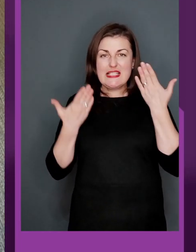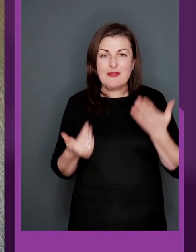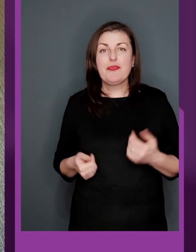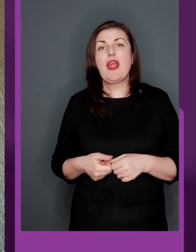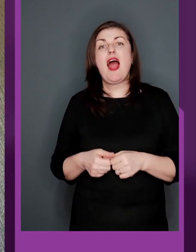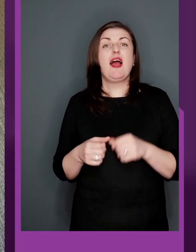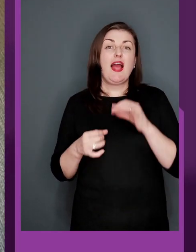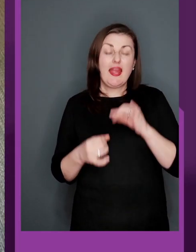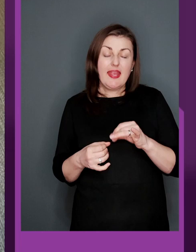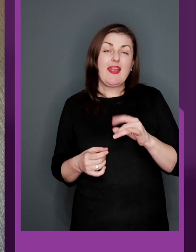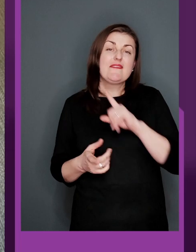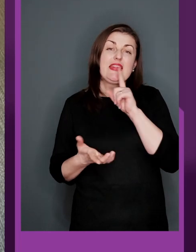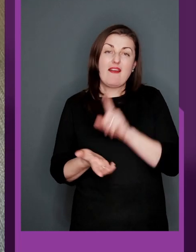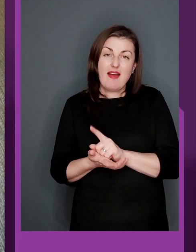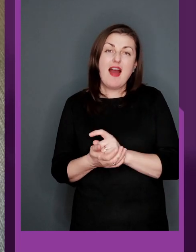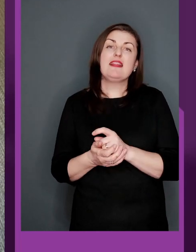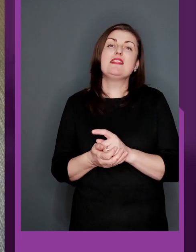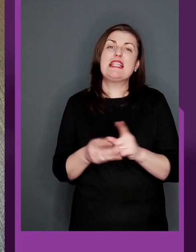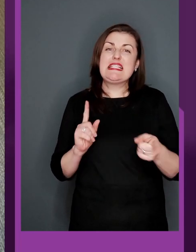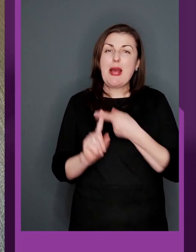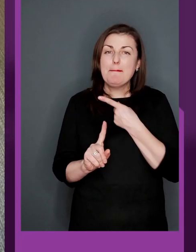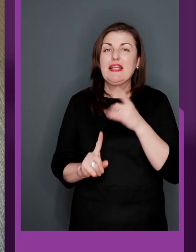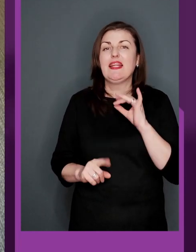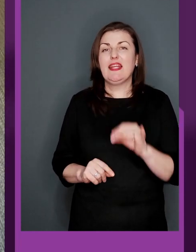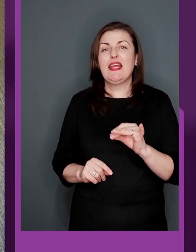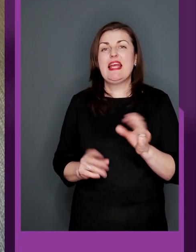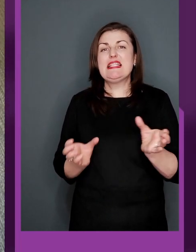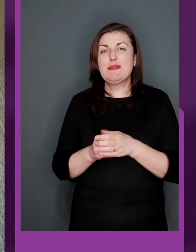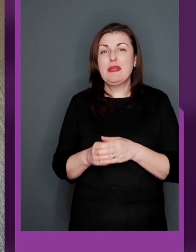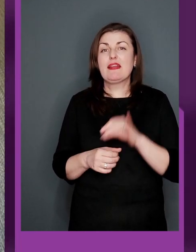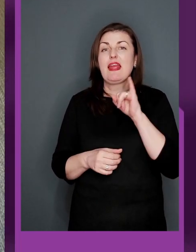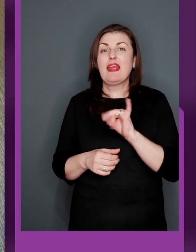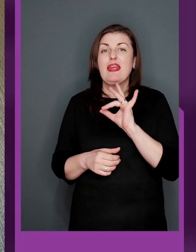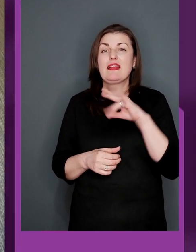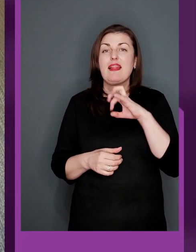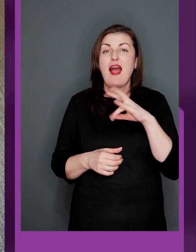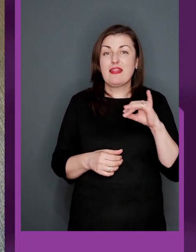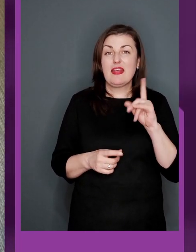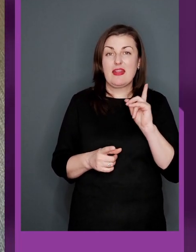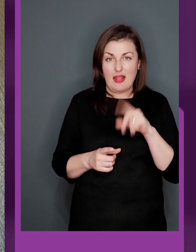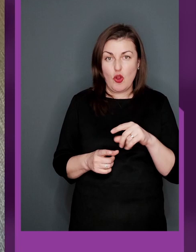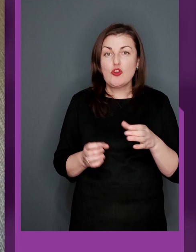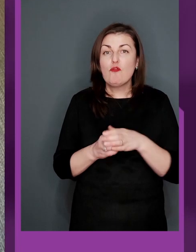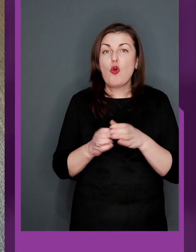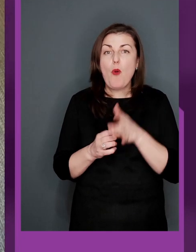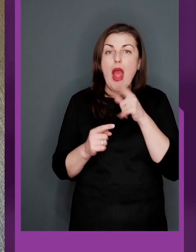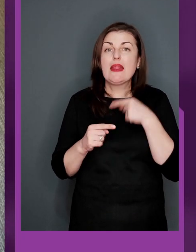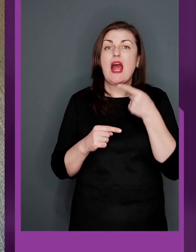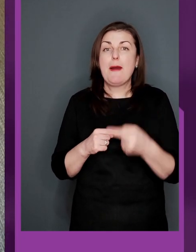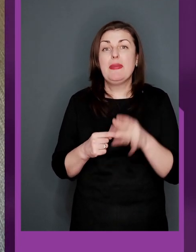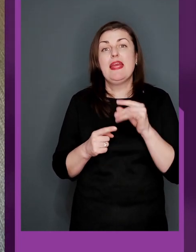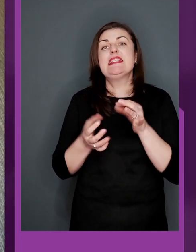І вдавалося забити і збірної Ірландії, теж в груповому етапі,